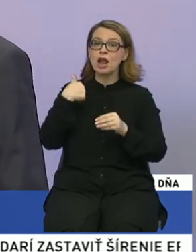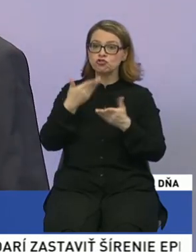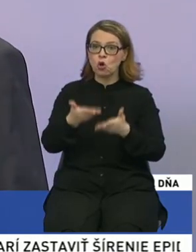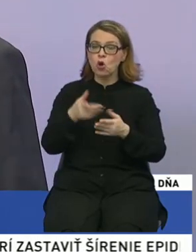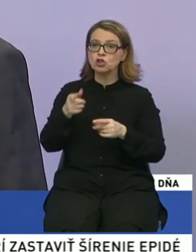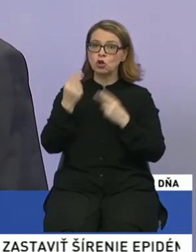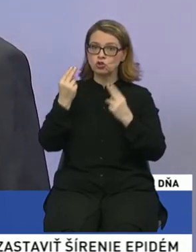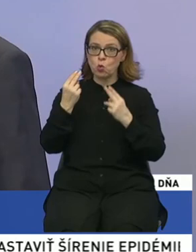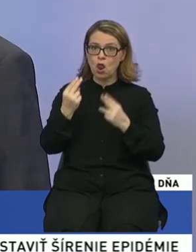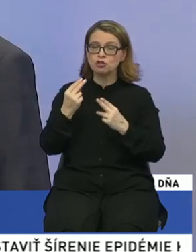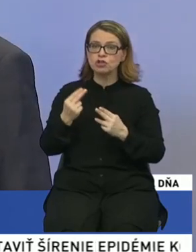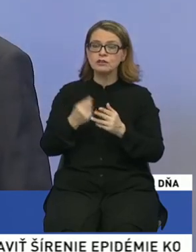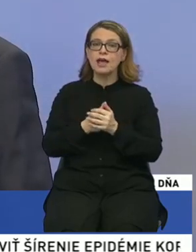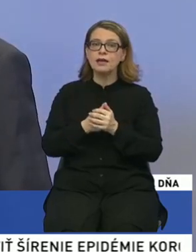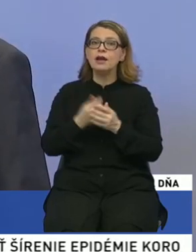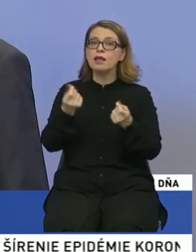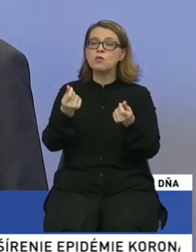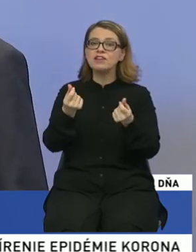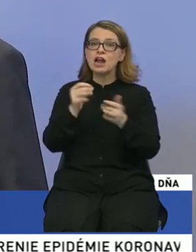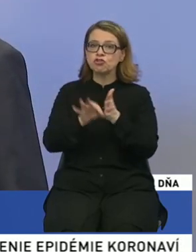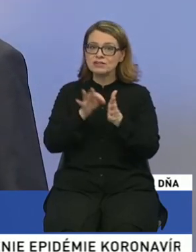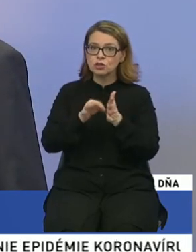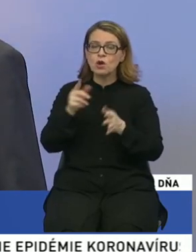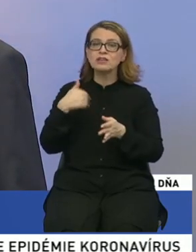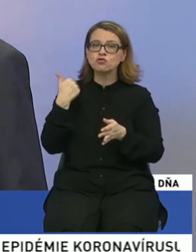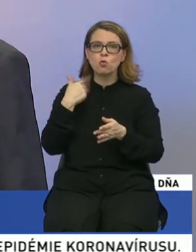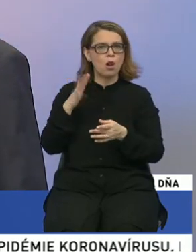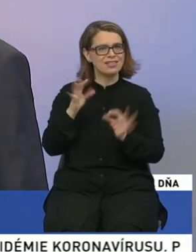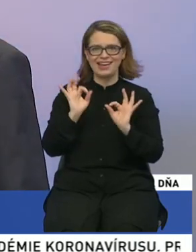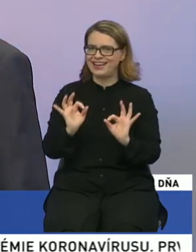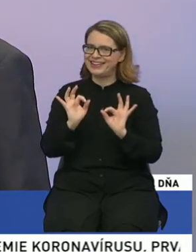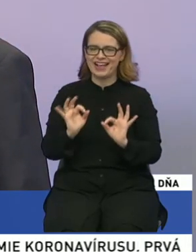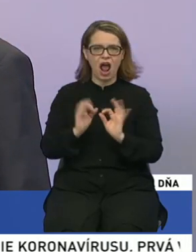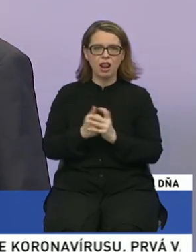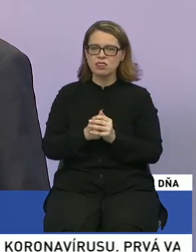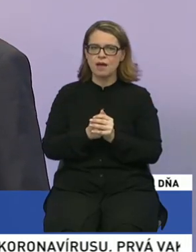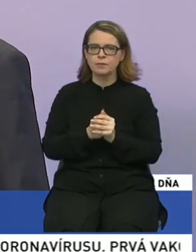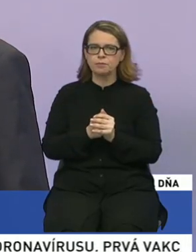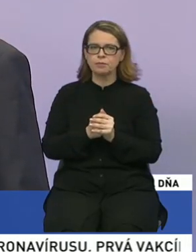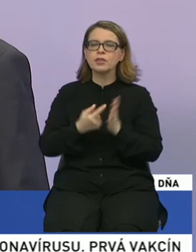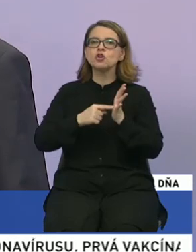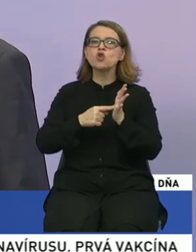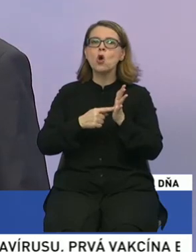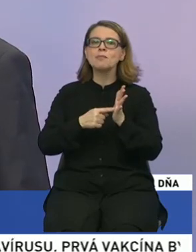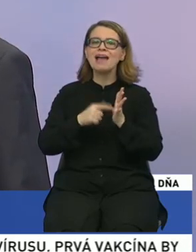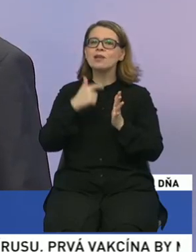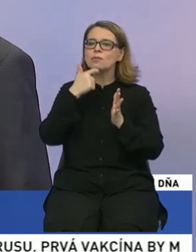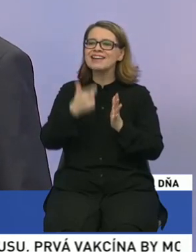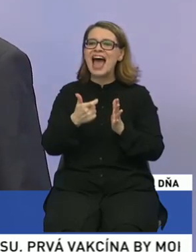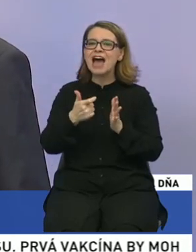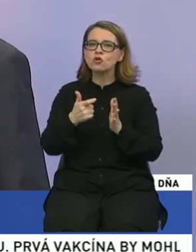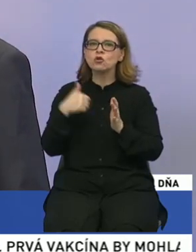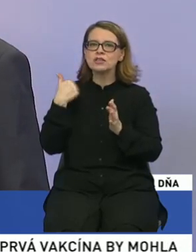moment, pretože naozaj finančná situácia škôl nie je ideálna a normatív pre národnostné školy bol